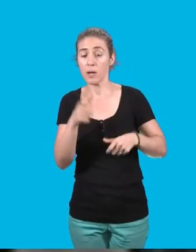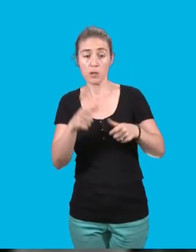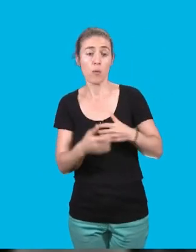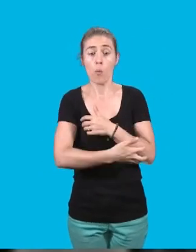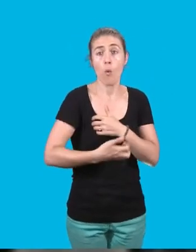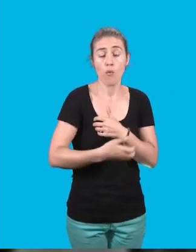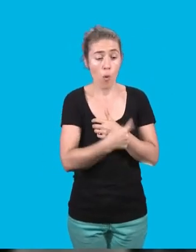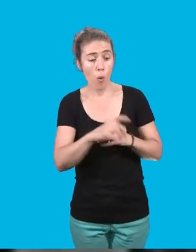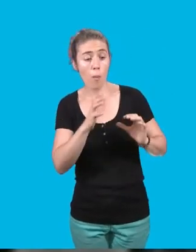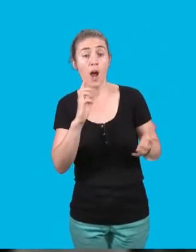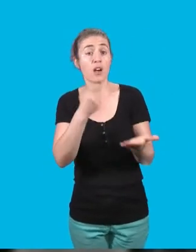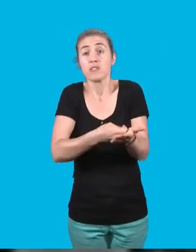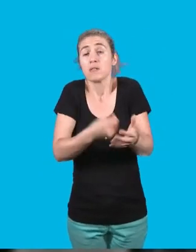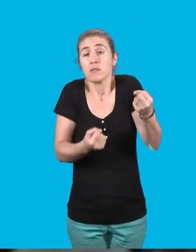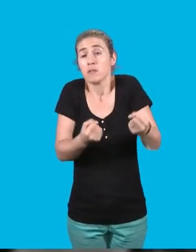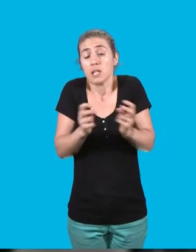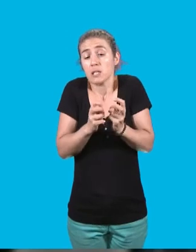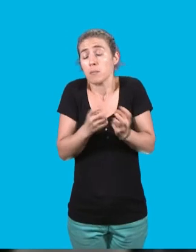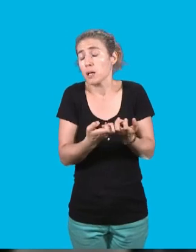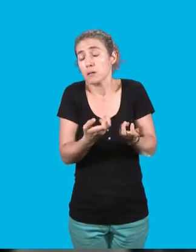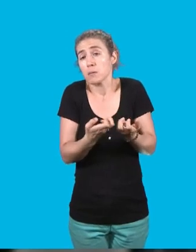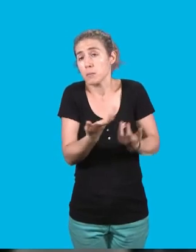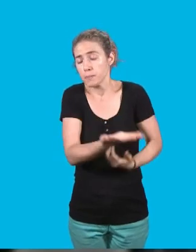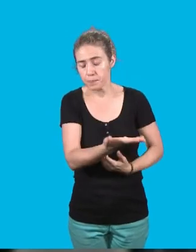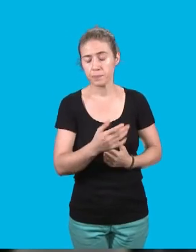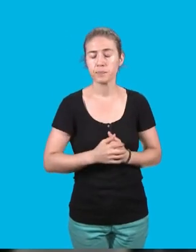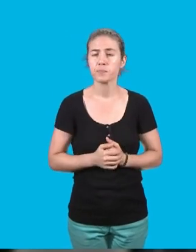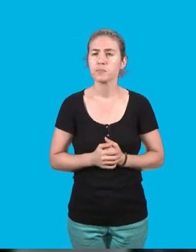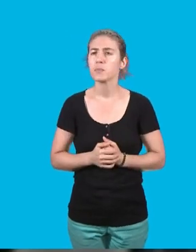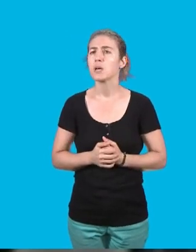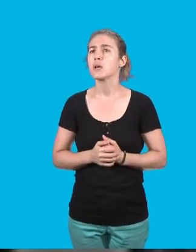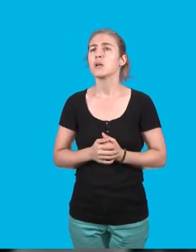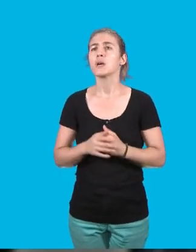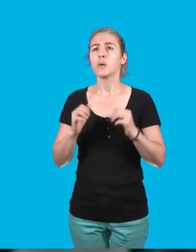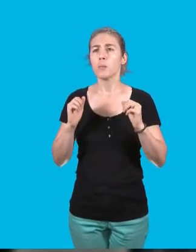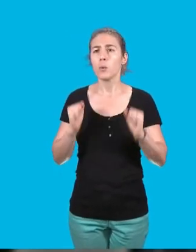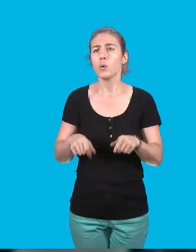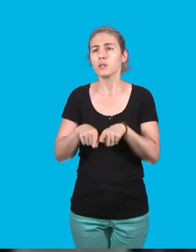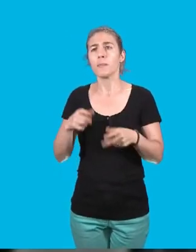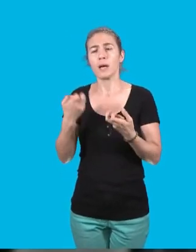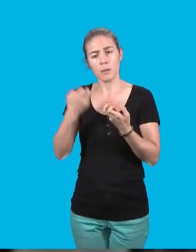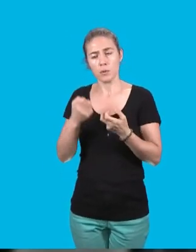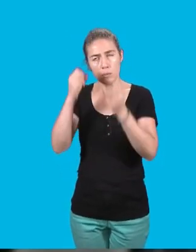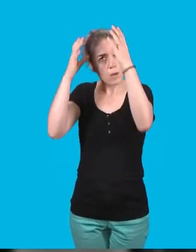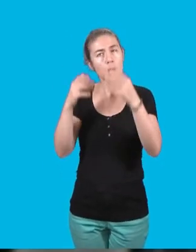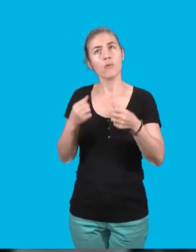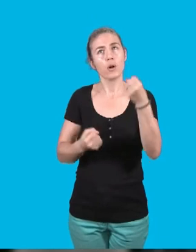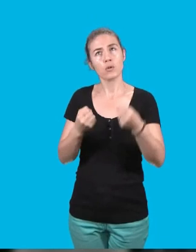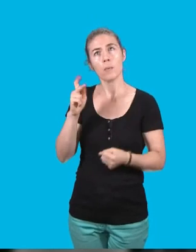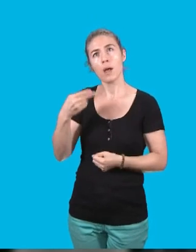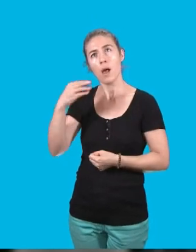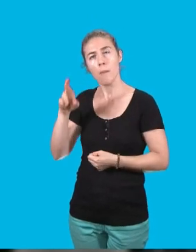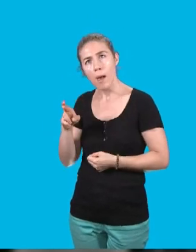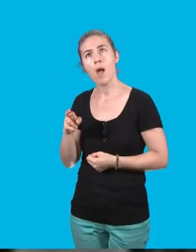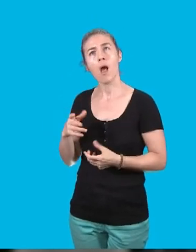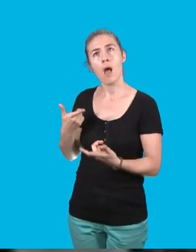voiture électrique, mais encore je pense aux véhicules aménagés pour les PMR au coût important. Et